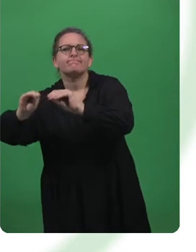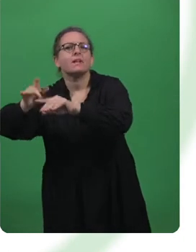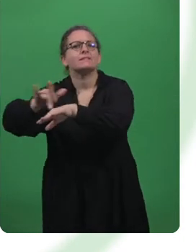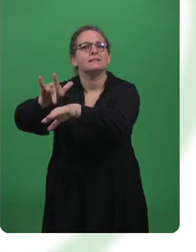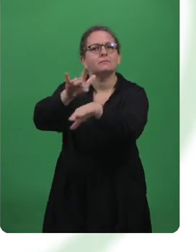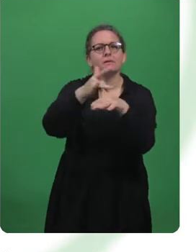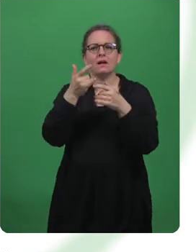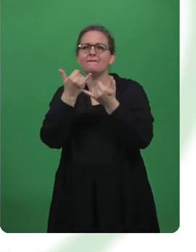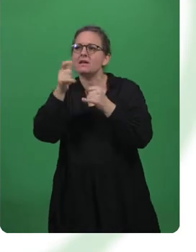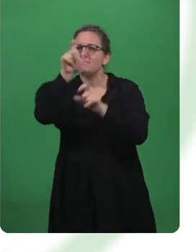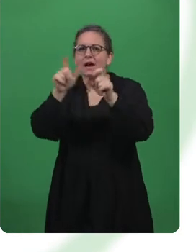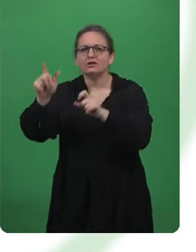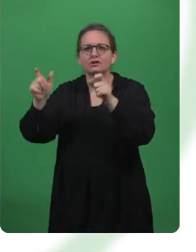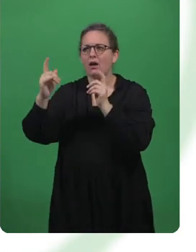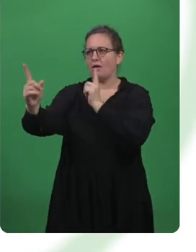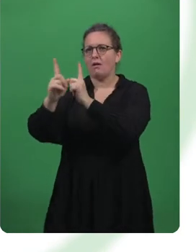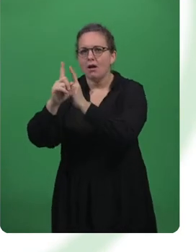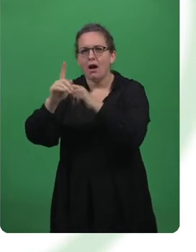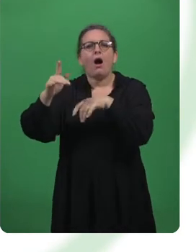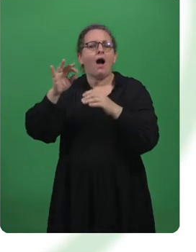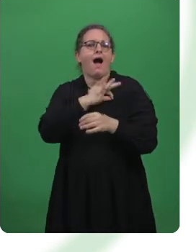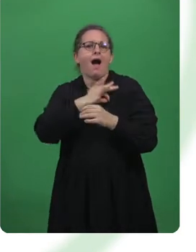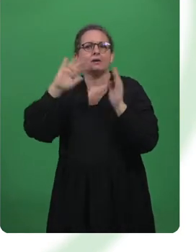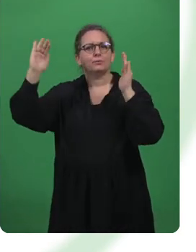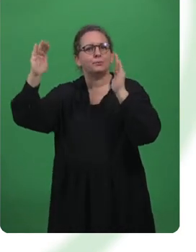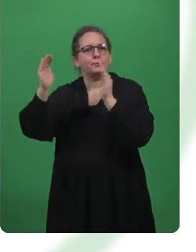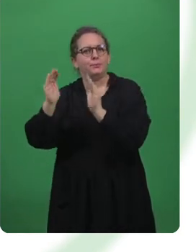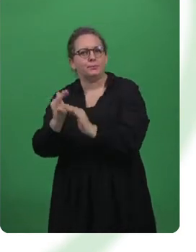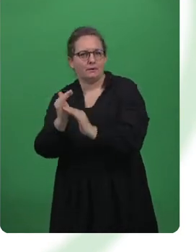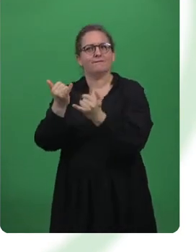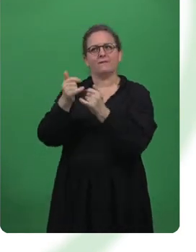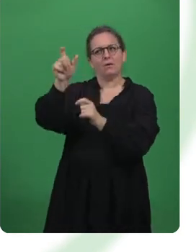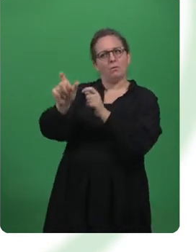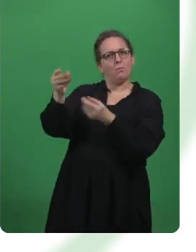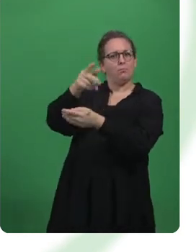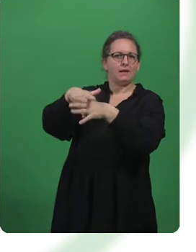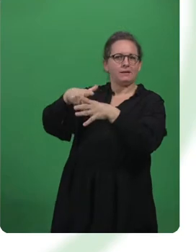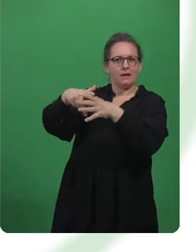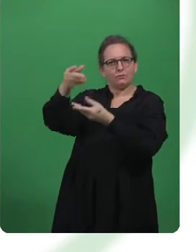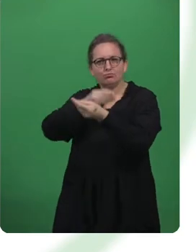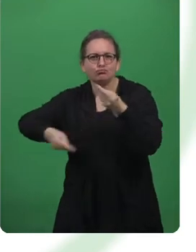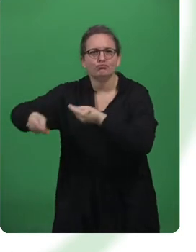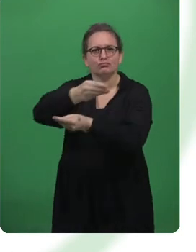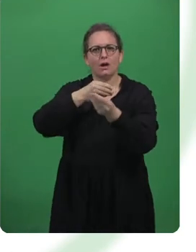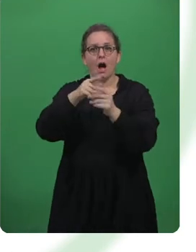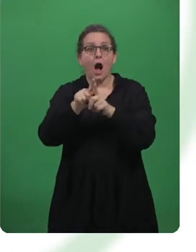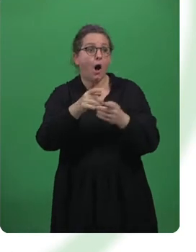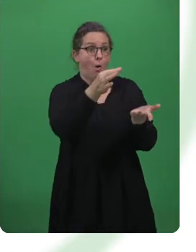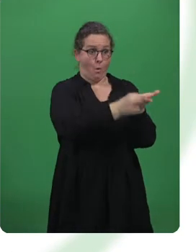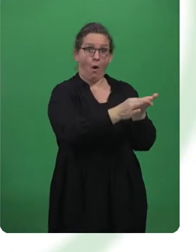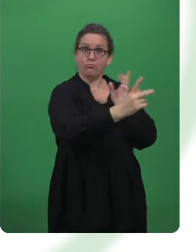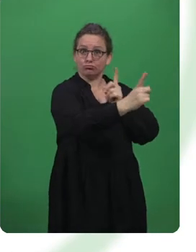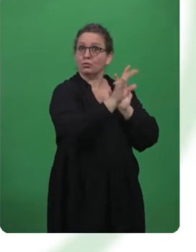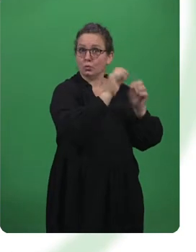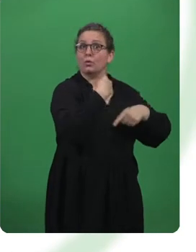Berührungspunkte mit Menschen mit Behinderungen zu schaffen. Und das gelingt uns nicht nur im persönlichen Gespräch vor Ort, sondern